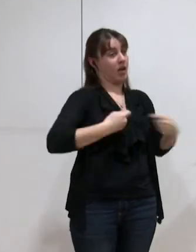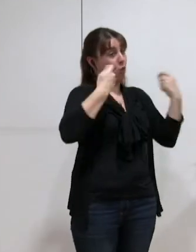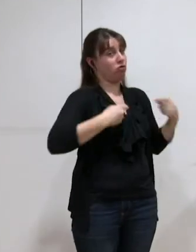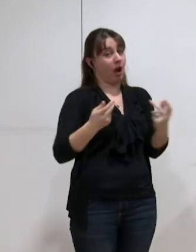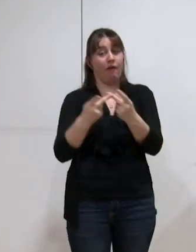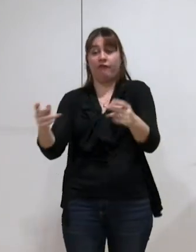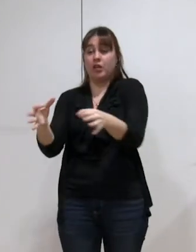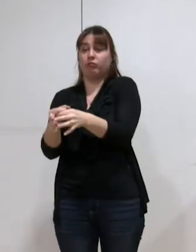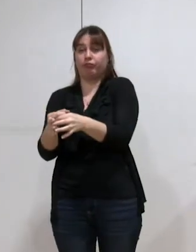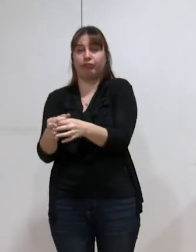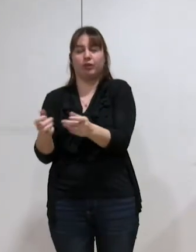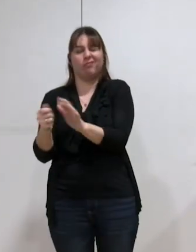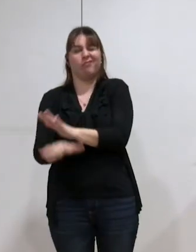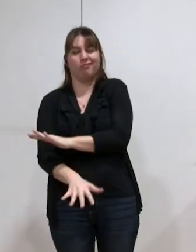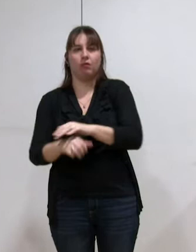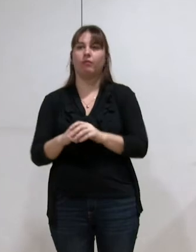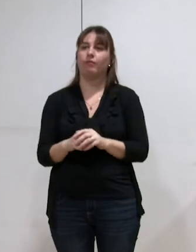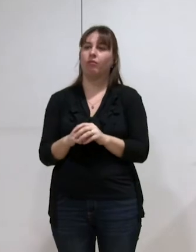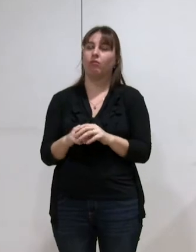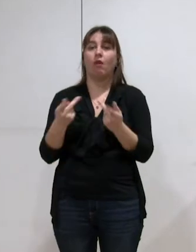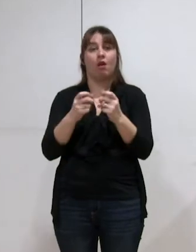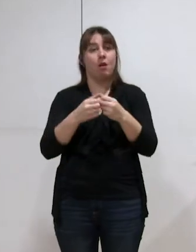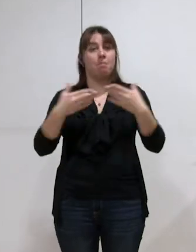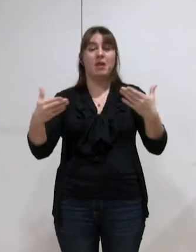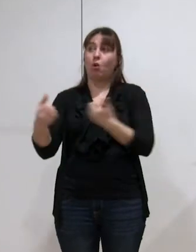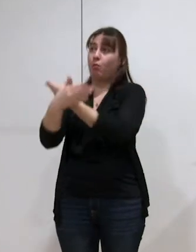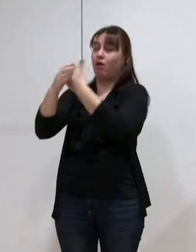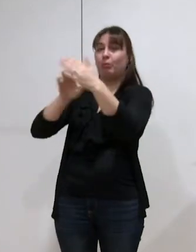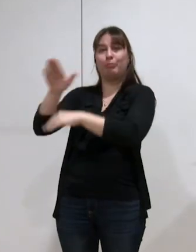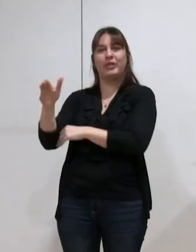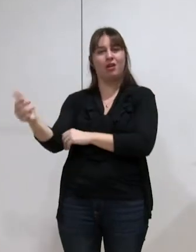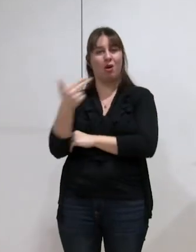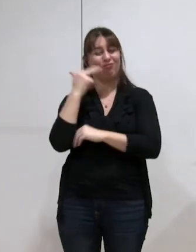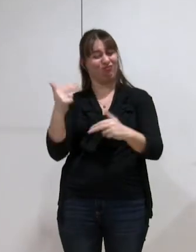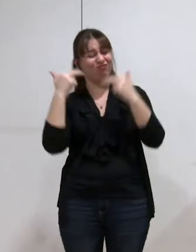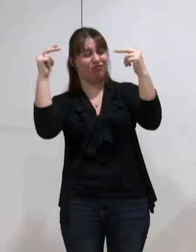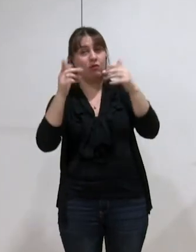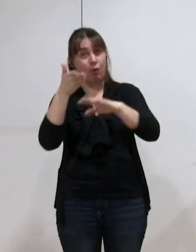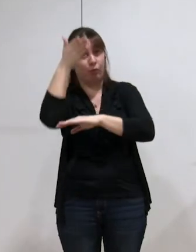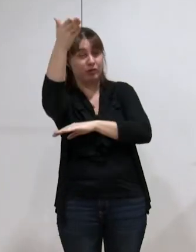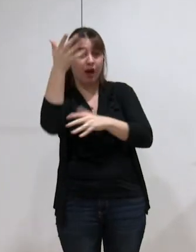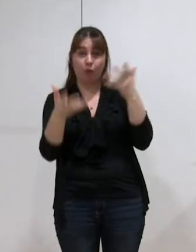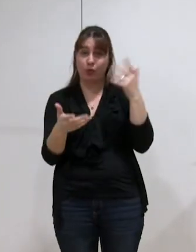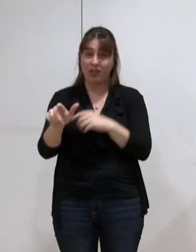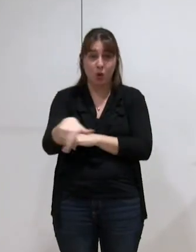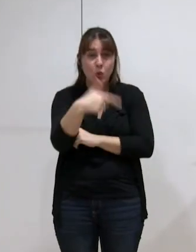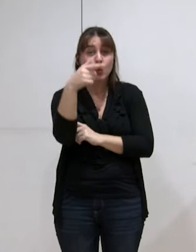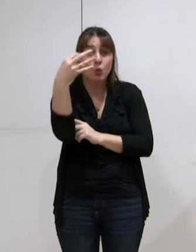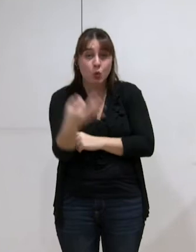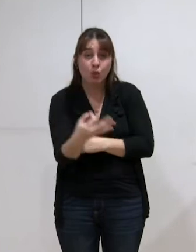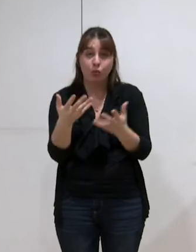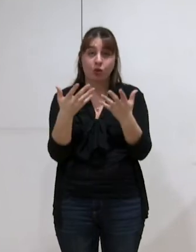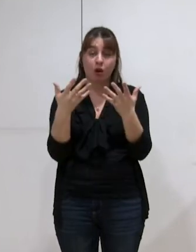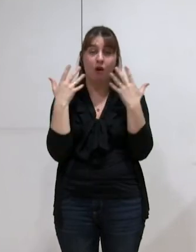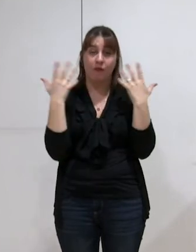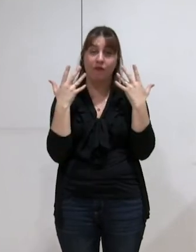Avec une super métropole qui est tout sauf une métropole super, on risque d'arriver un jour à 10 à 12% de frais,